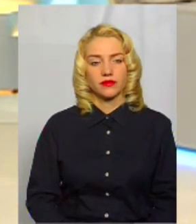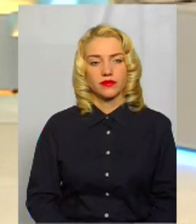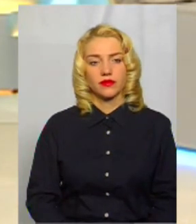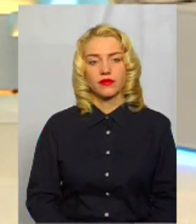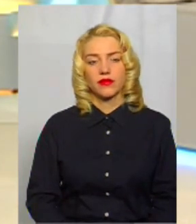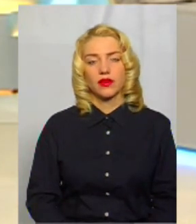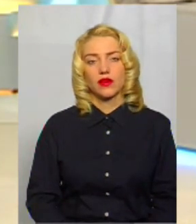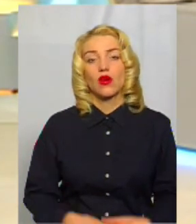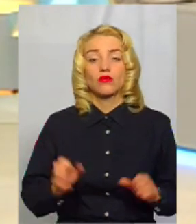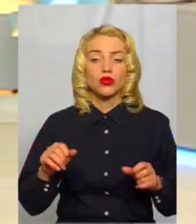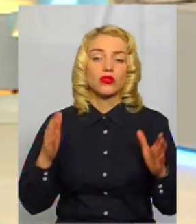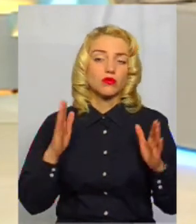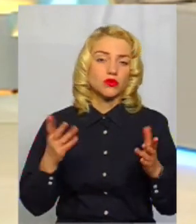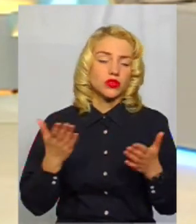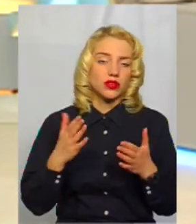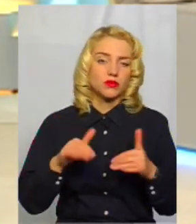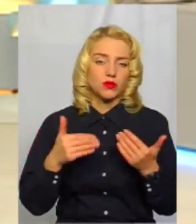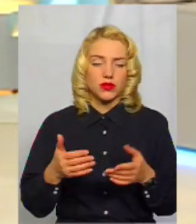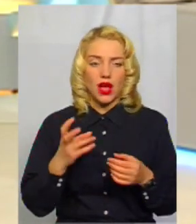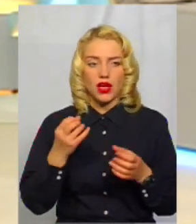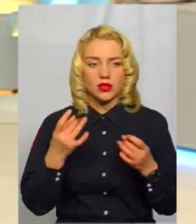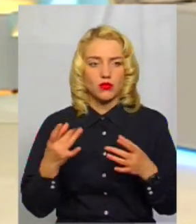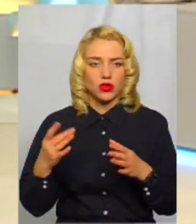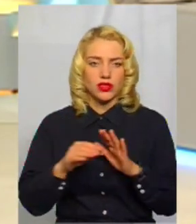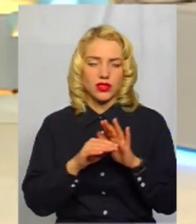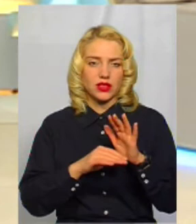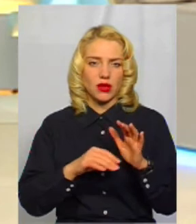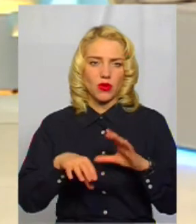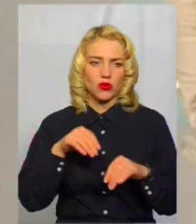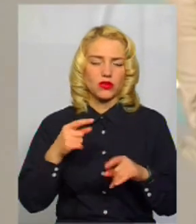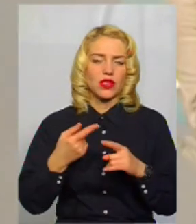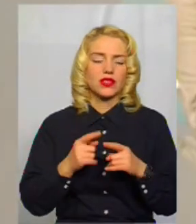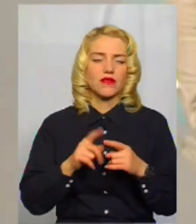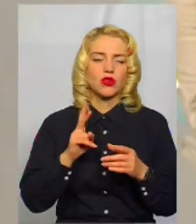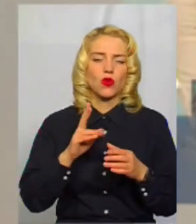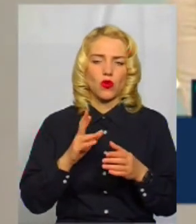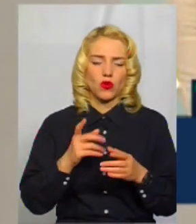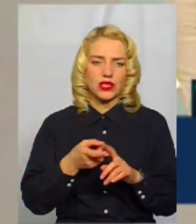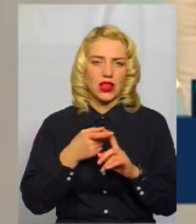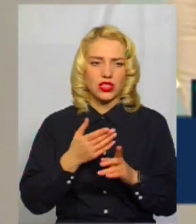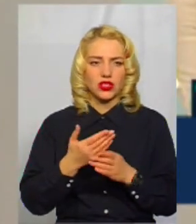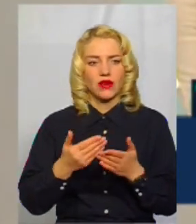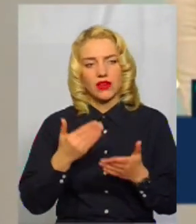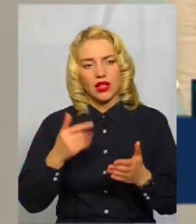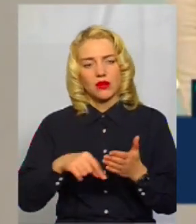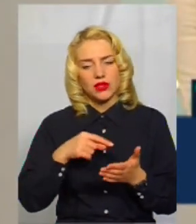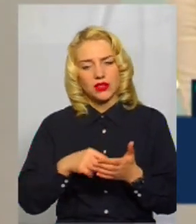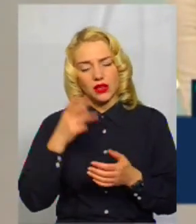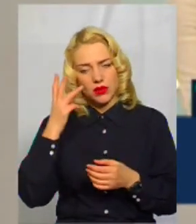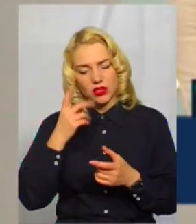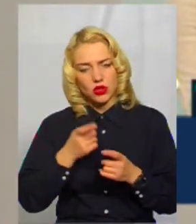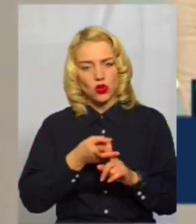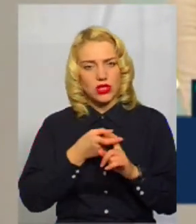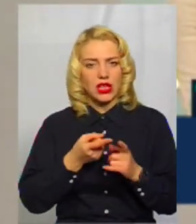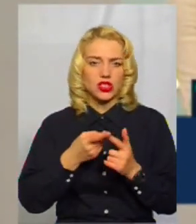Можливо, будуть якісь пропозиції, будь ласка. Але спрощення системи голосування, це від кого залежить? Це не від міста Хмельницького залежить, чи це від якогось